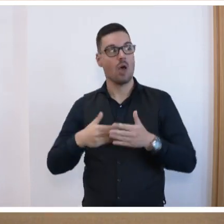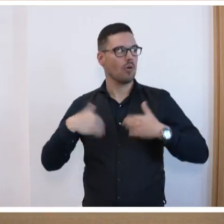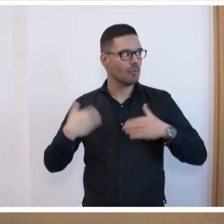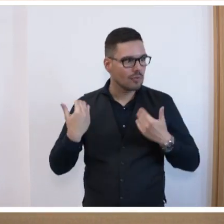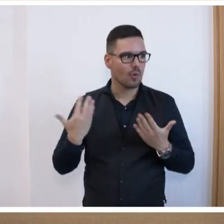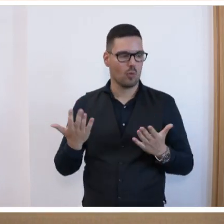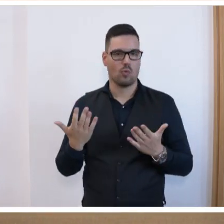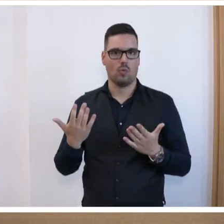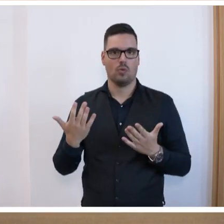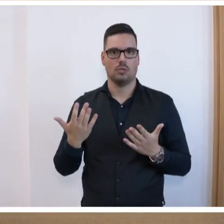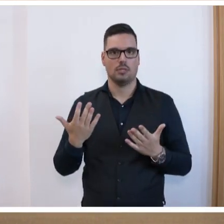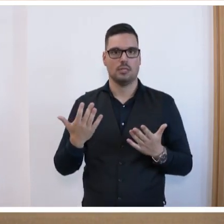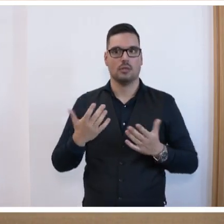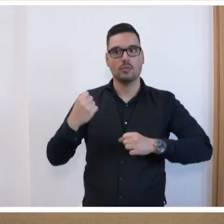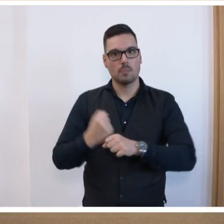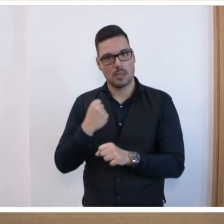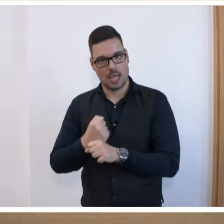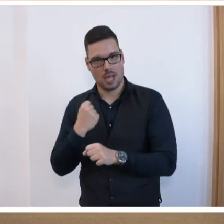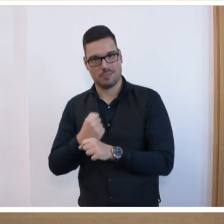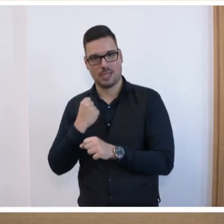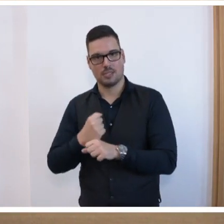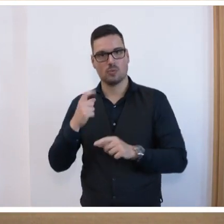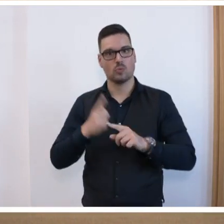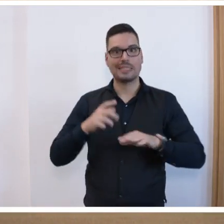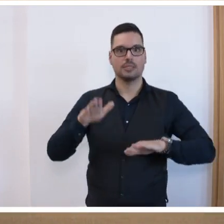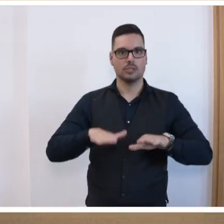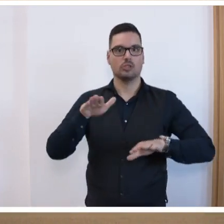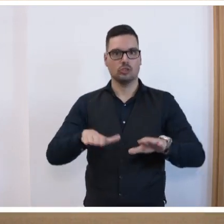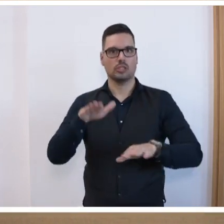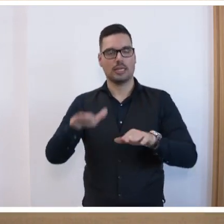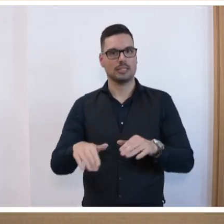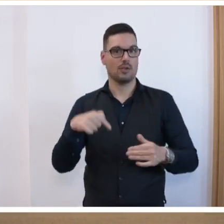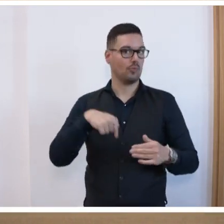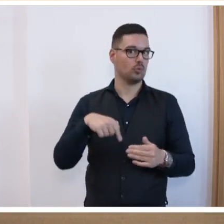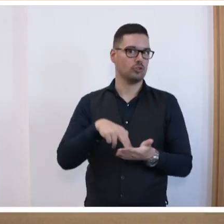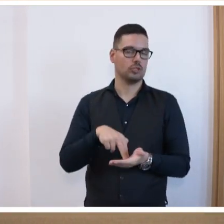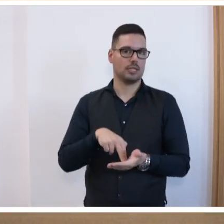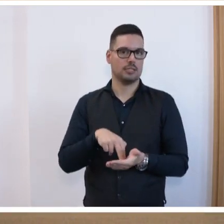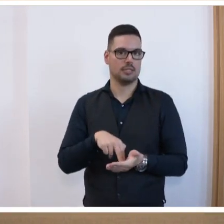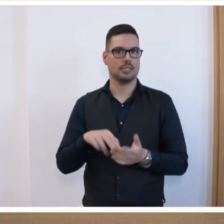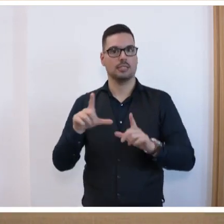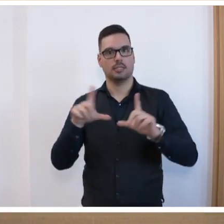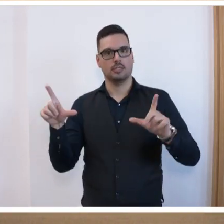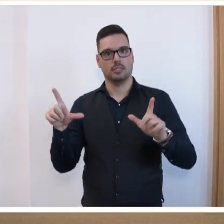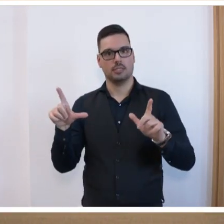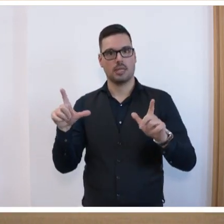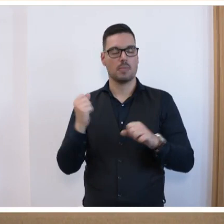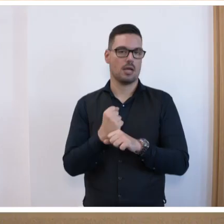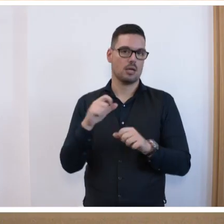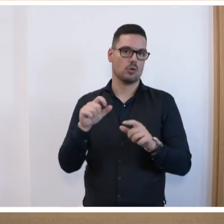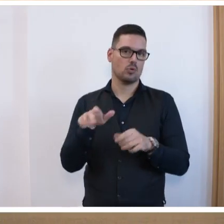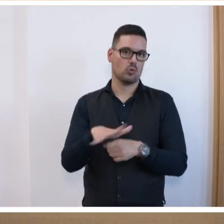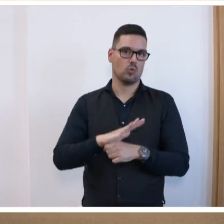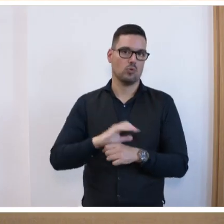mich schon auf die weitere Erarbeitung und die Schritte, die vor uns stehen, um das Thema Corona aufzuarbeiten